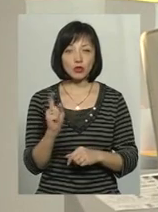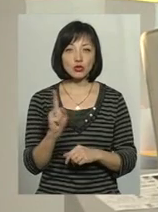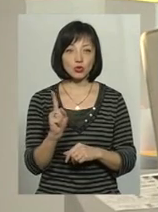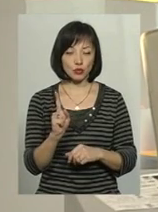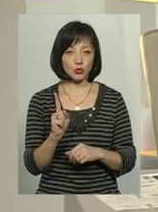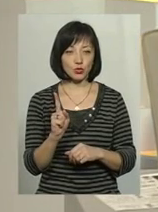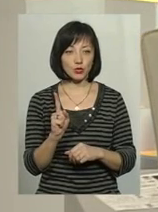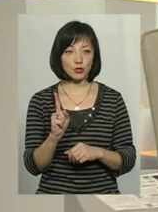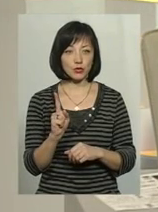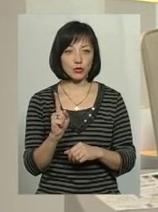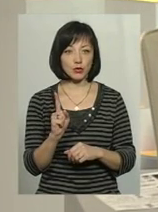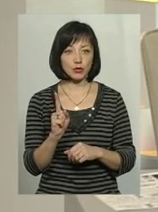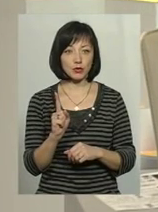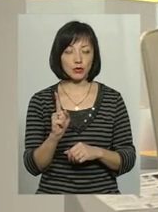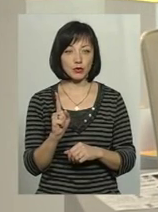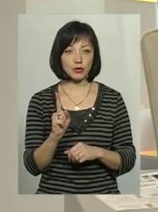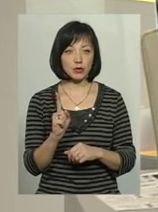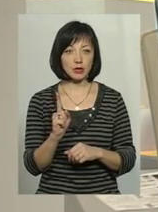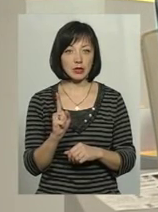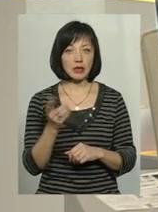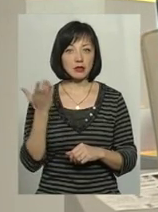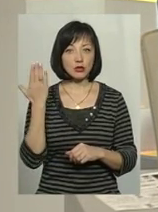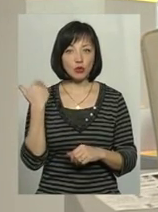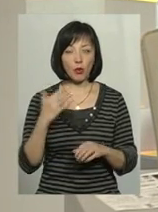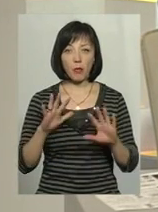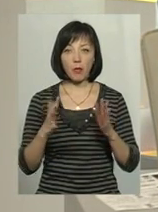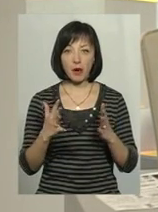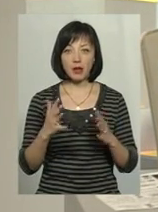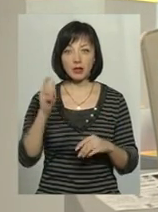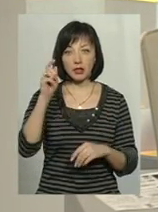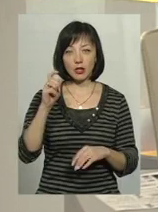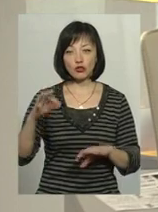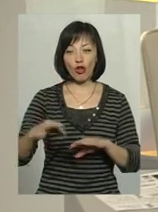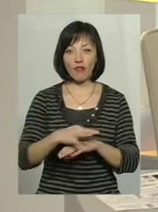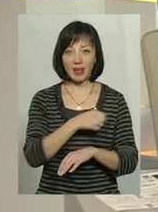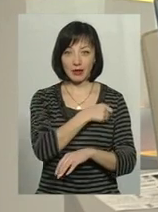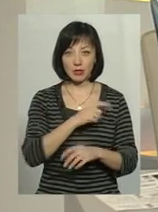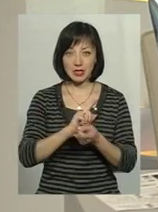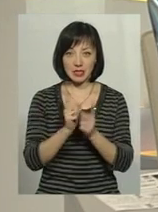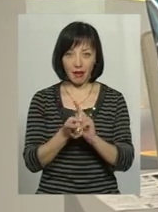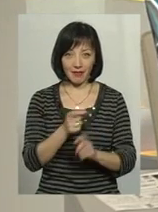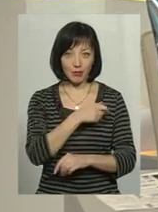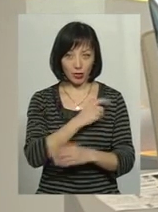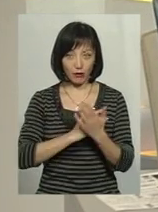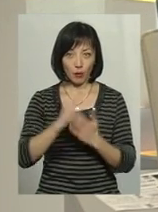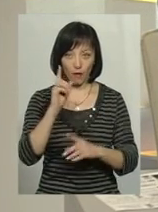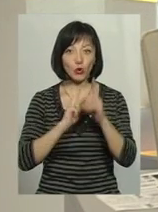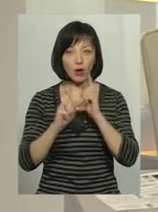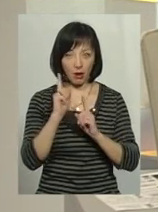скажімо, з того моменту, як чоловік-депутат став депутатом Верховної Ради